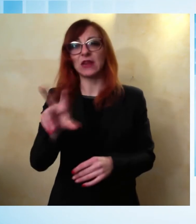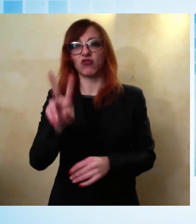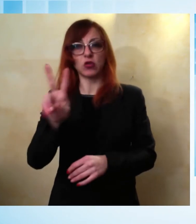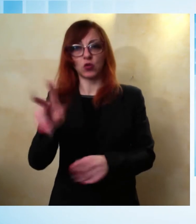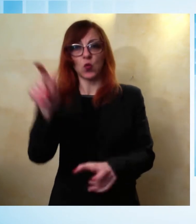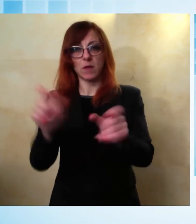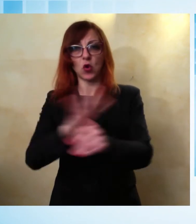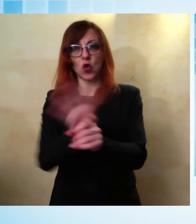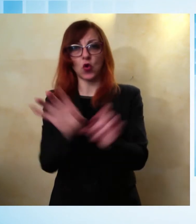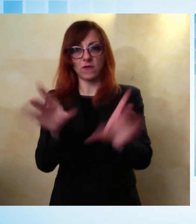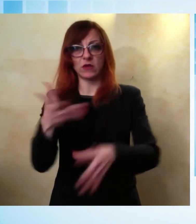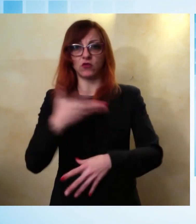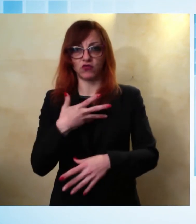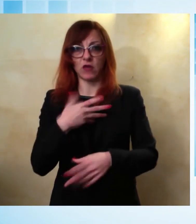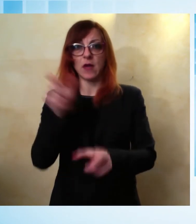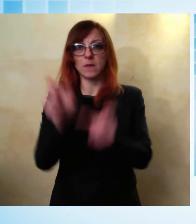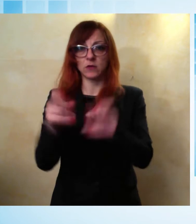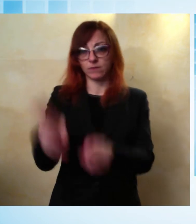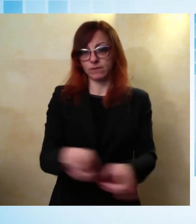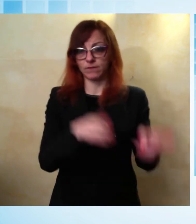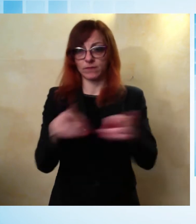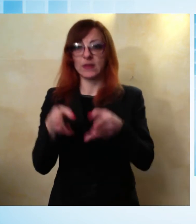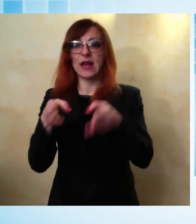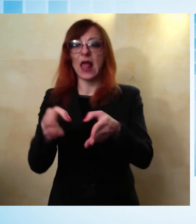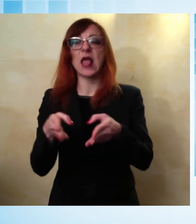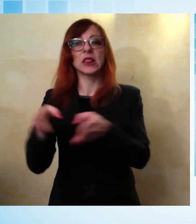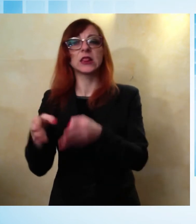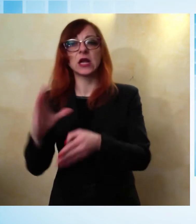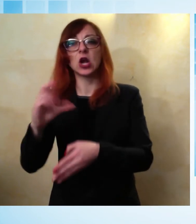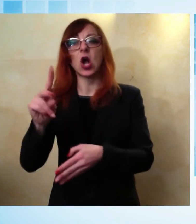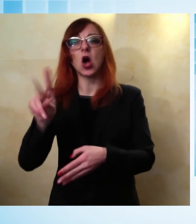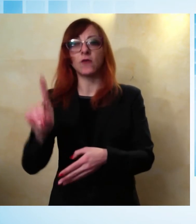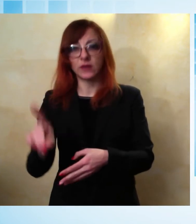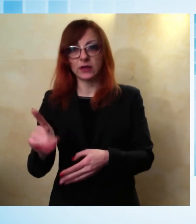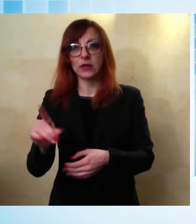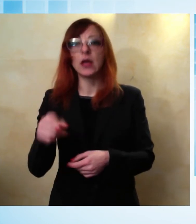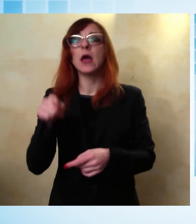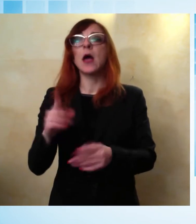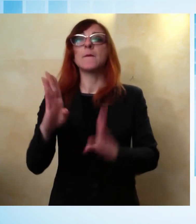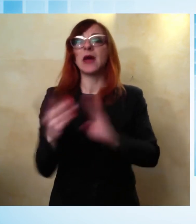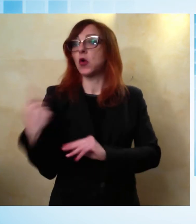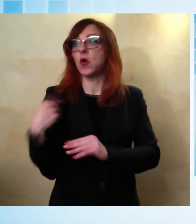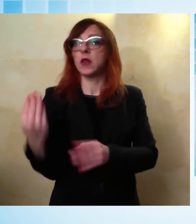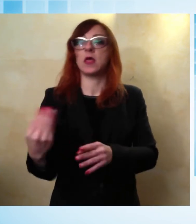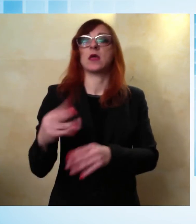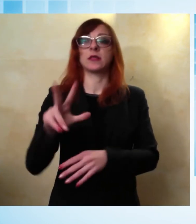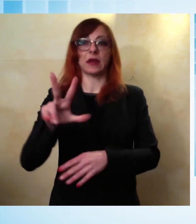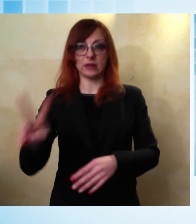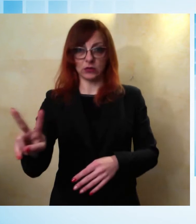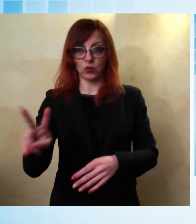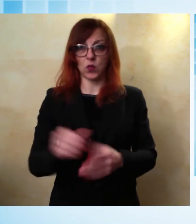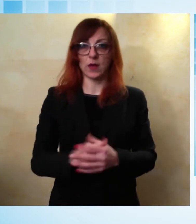ricoverati nei posti letto Covid sono invece 1.488, 32 in più rispetto alla giornata di ieri,